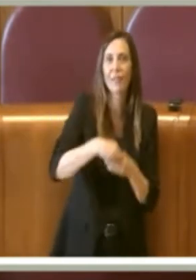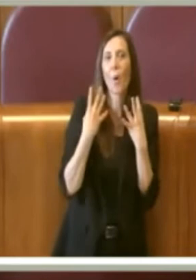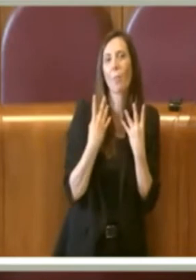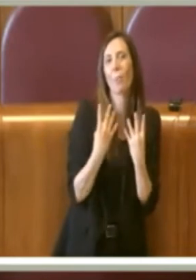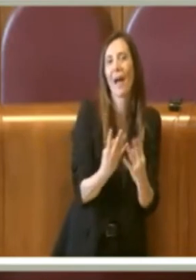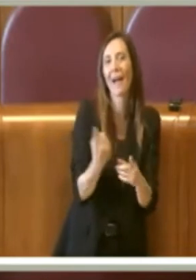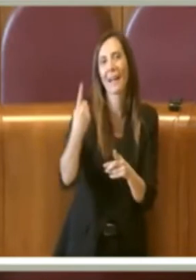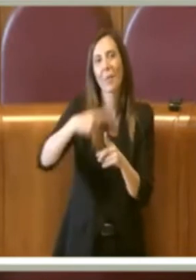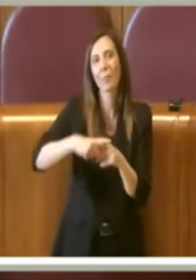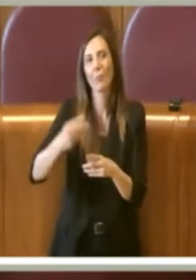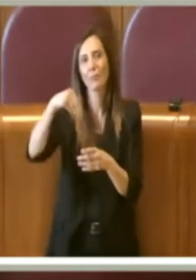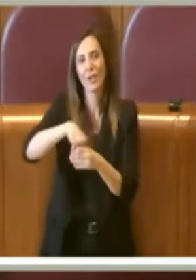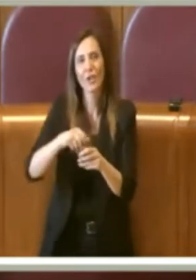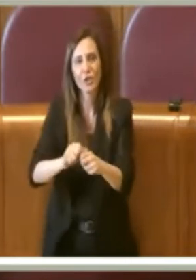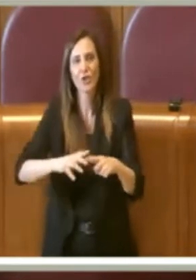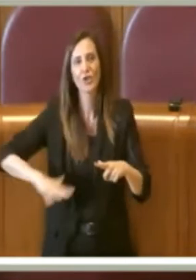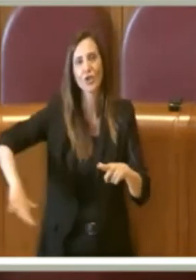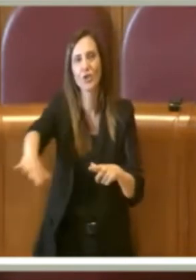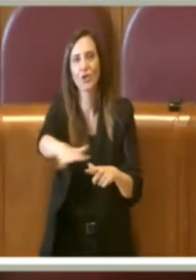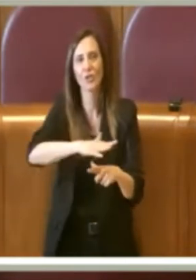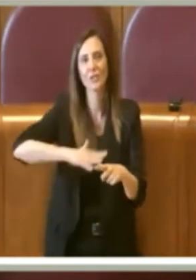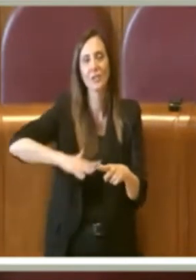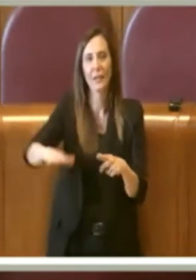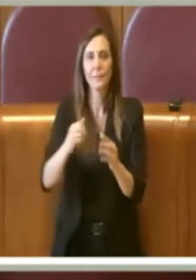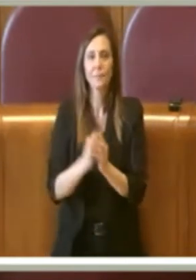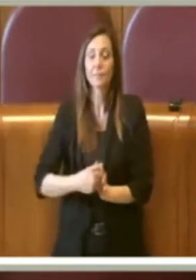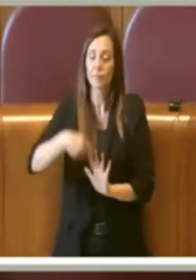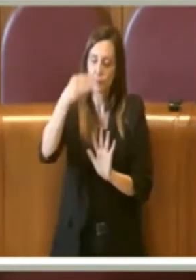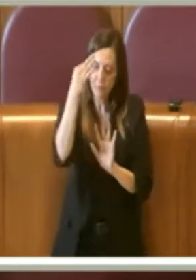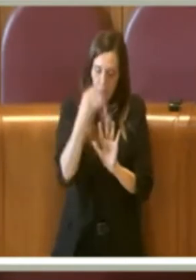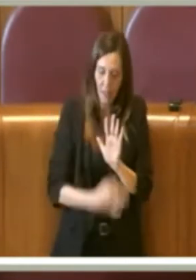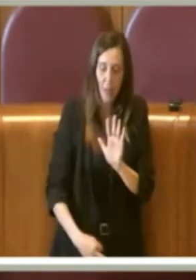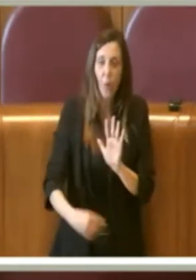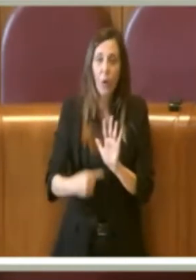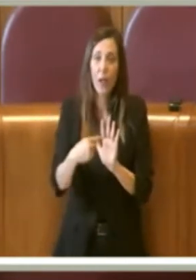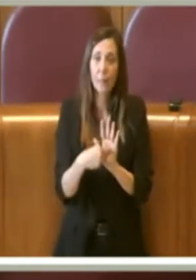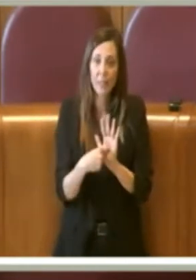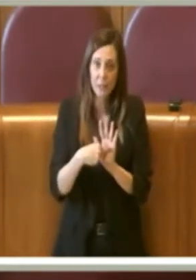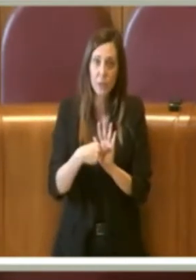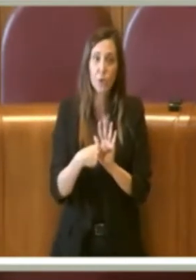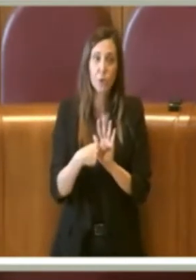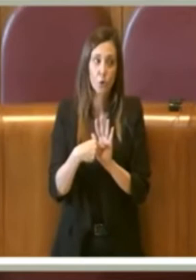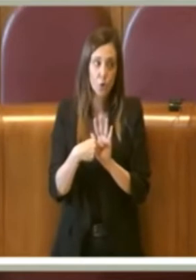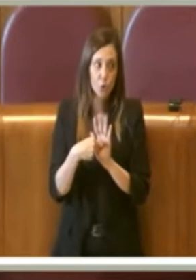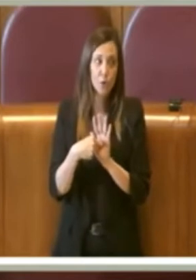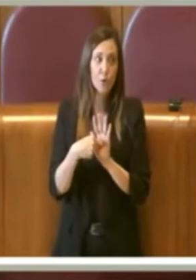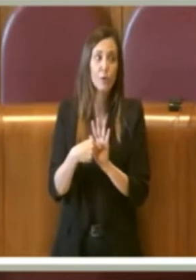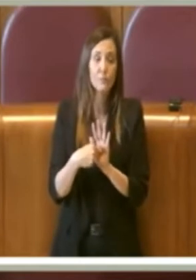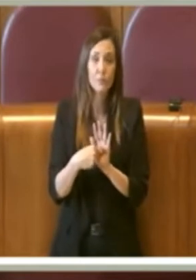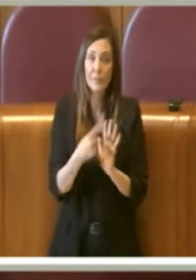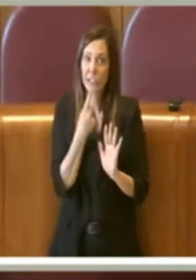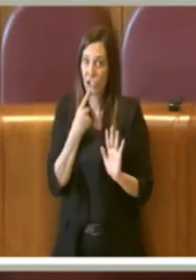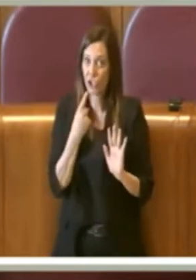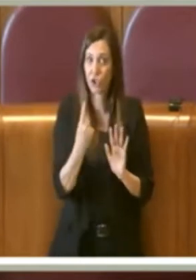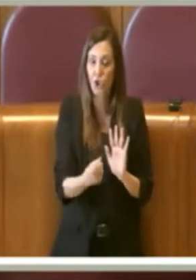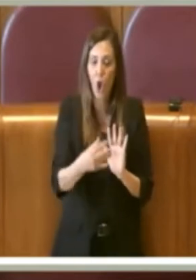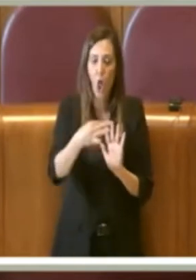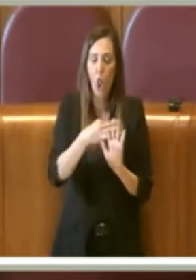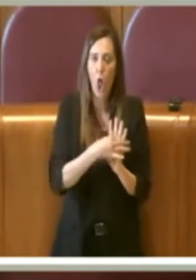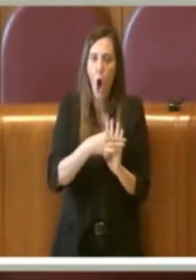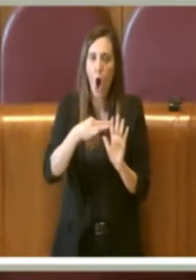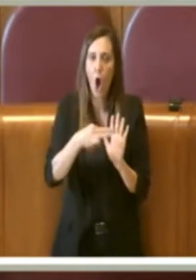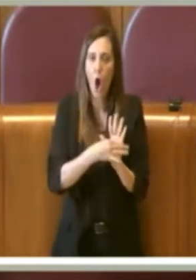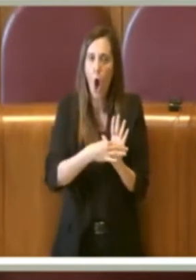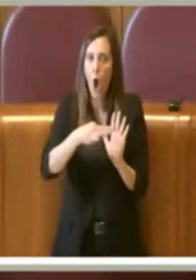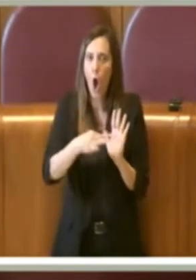città. Nel regolamento si citano delle norme che